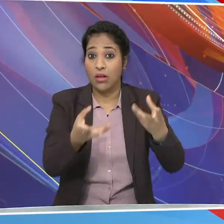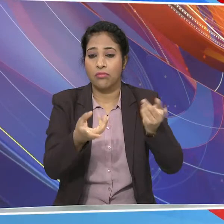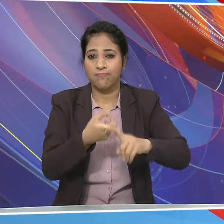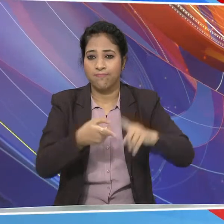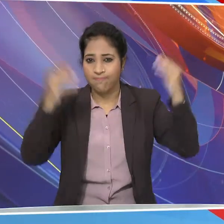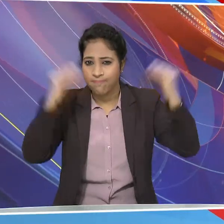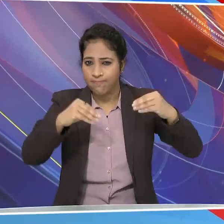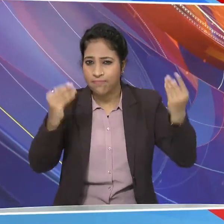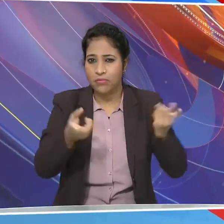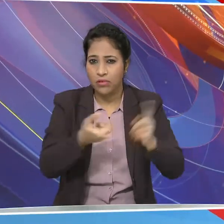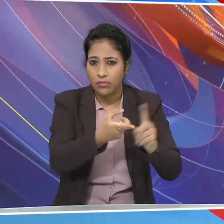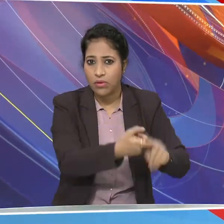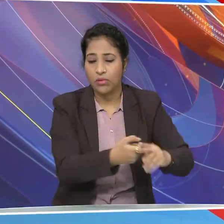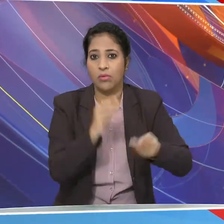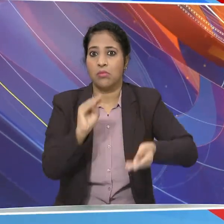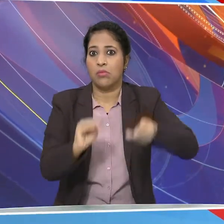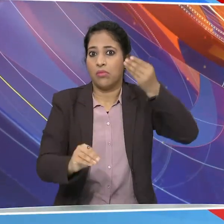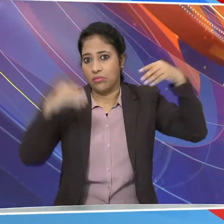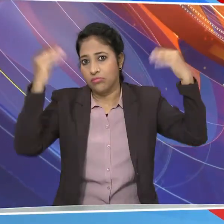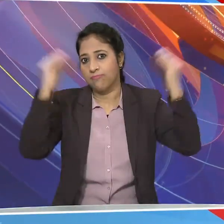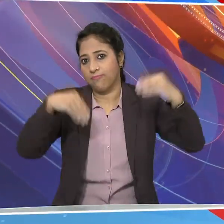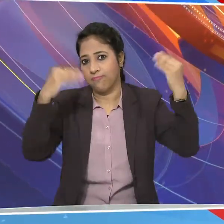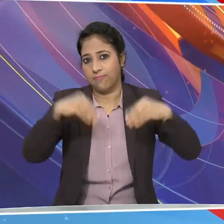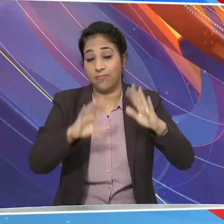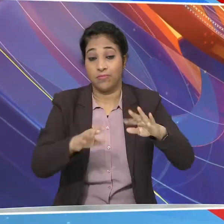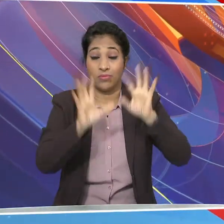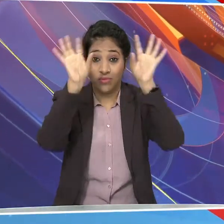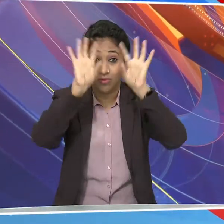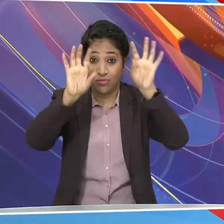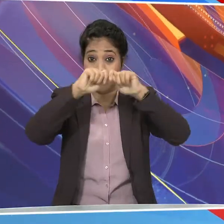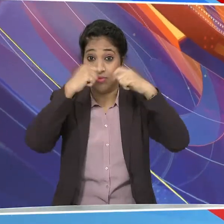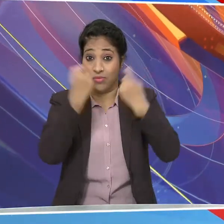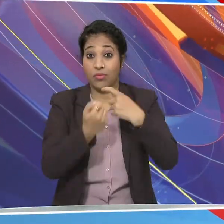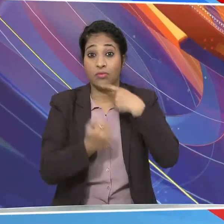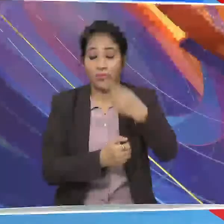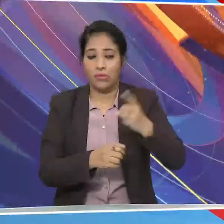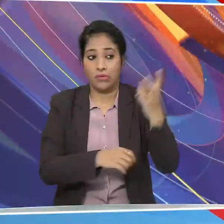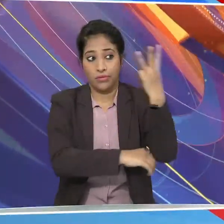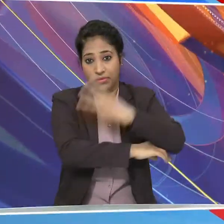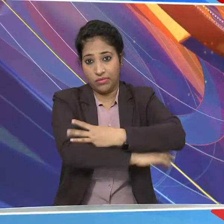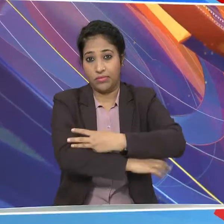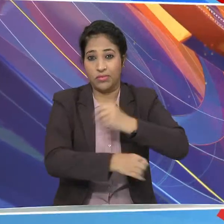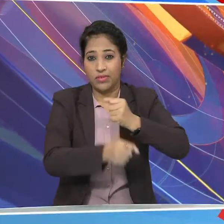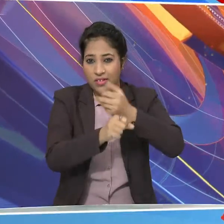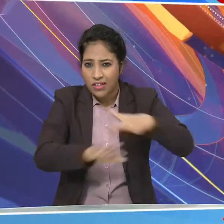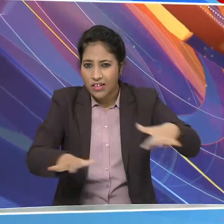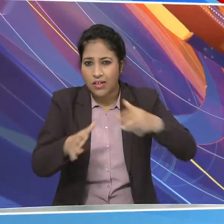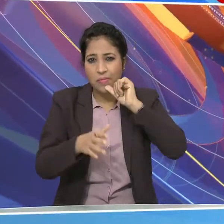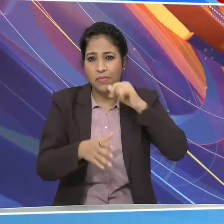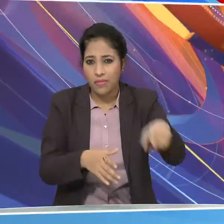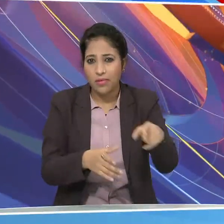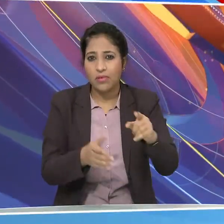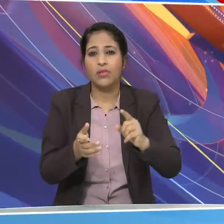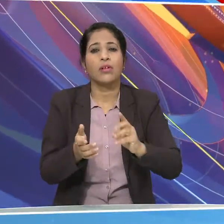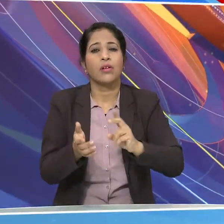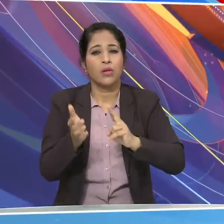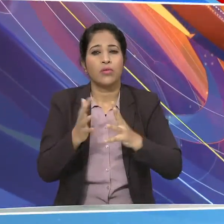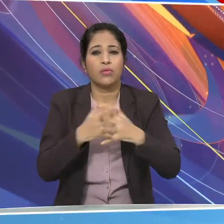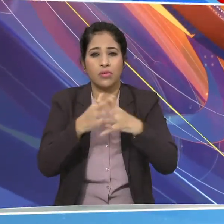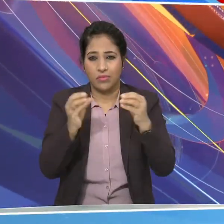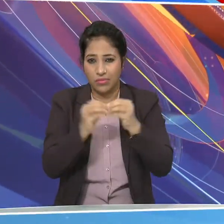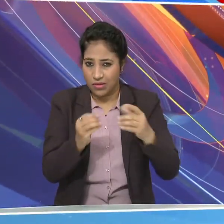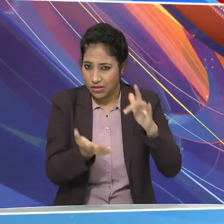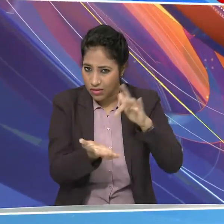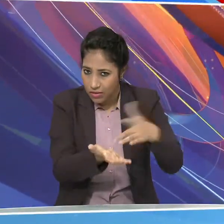कतीविध्यों में बढहातरी हो रही हैं मौसम विभाग में अगले तीन दिन gather पश्च्रिम बंगार उड़ीशा और